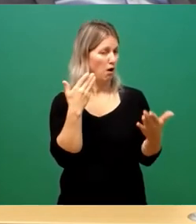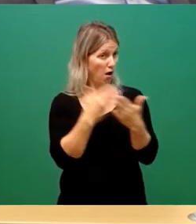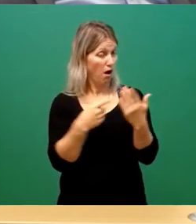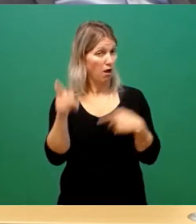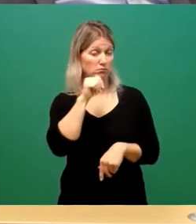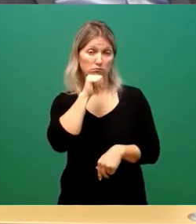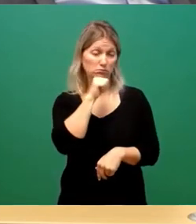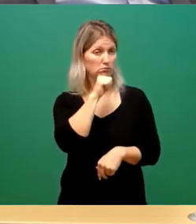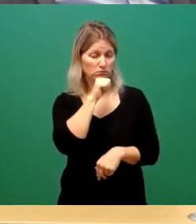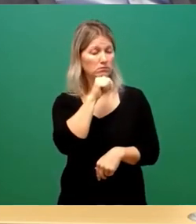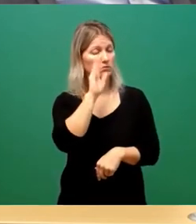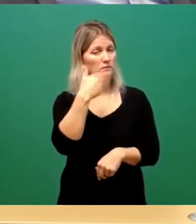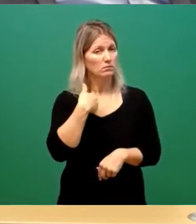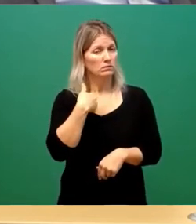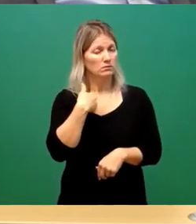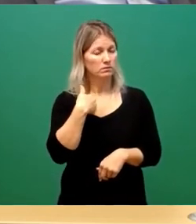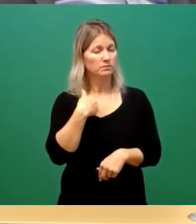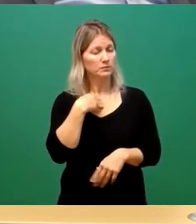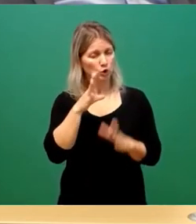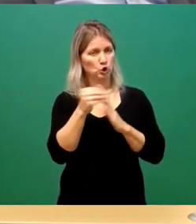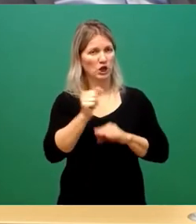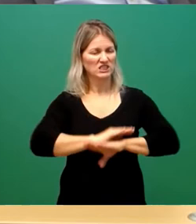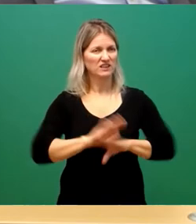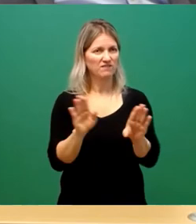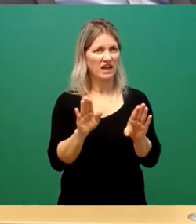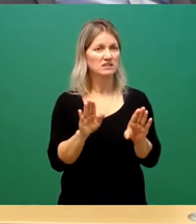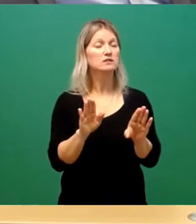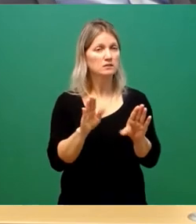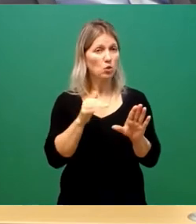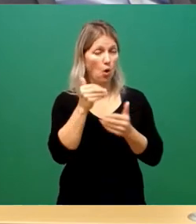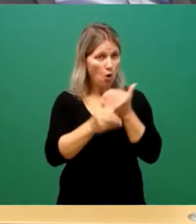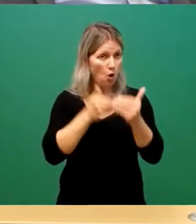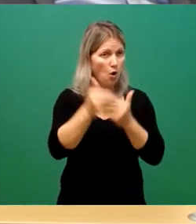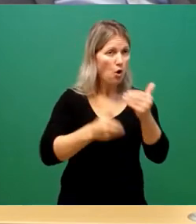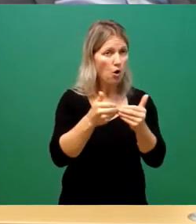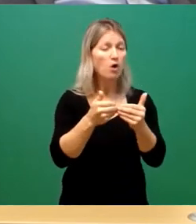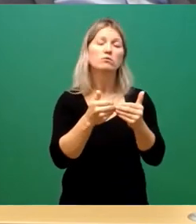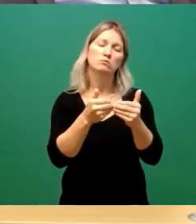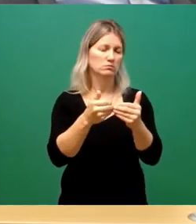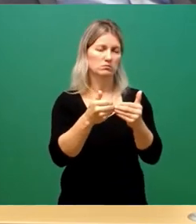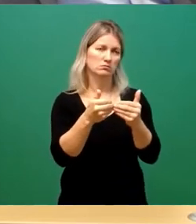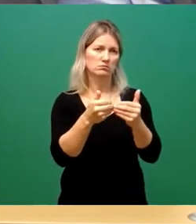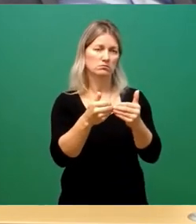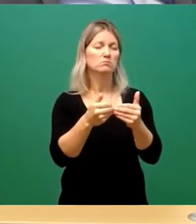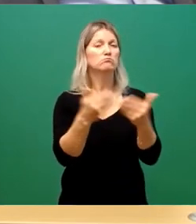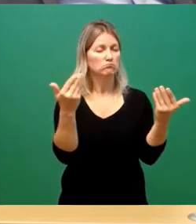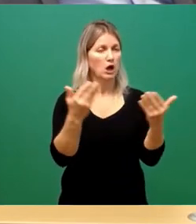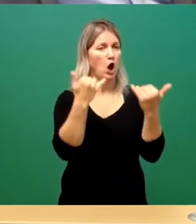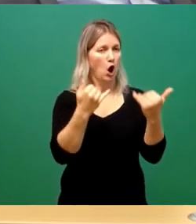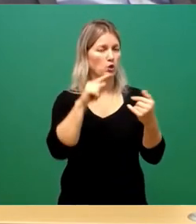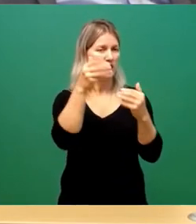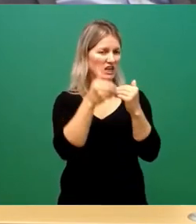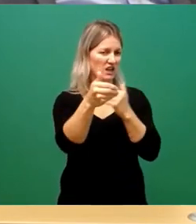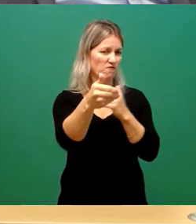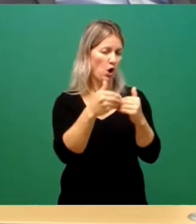gemacht. Und den weiteren Prozess werden wir dann miteinander heute und in den nächsten Wochen zu gestalten